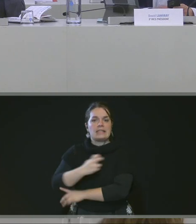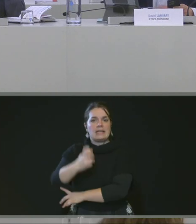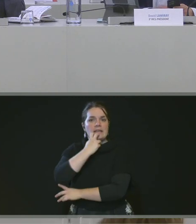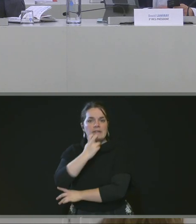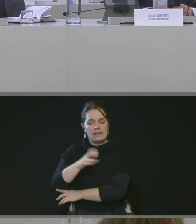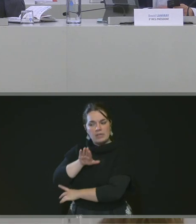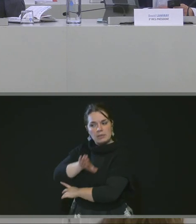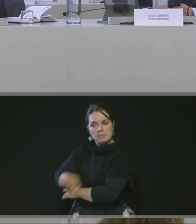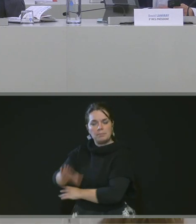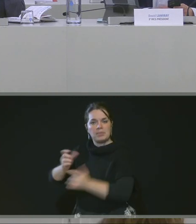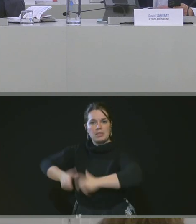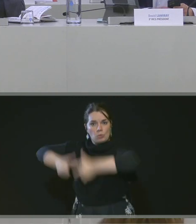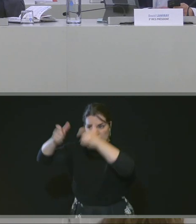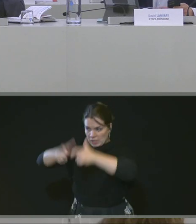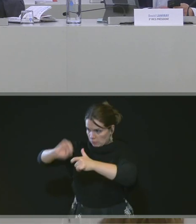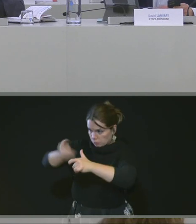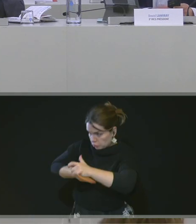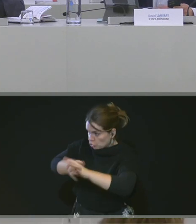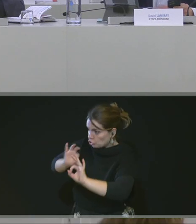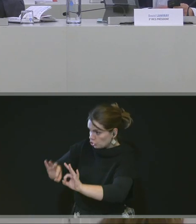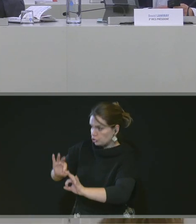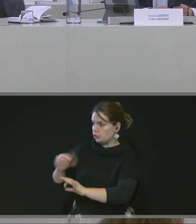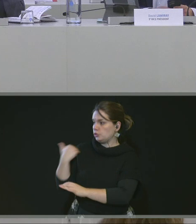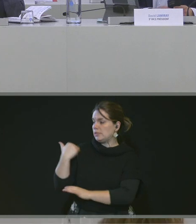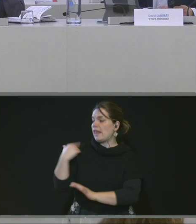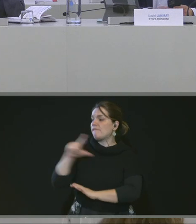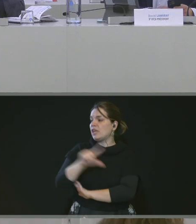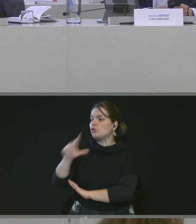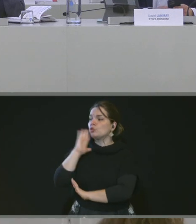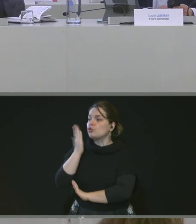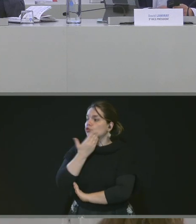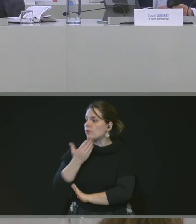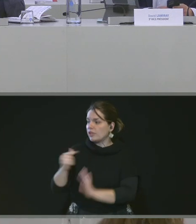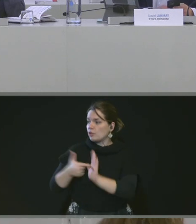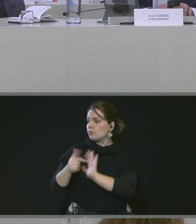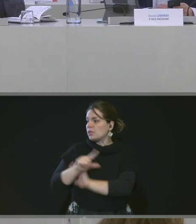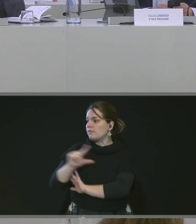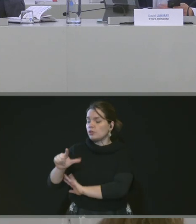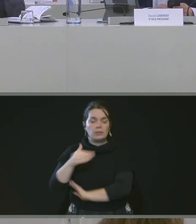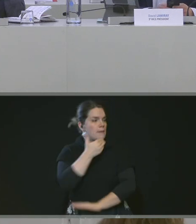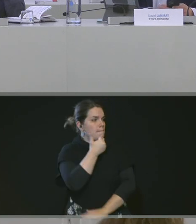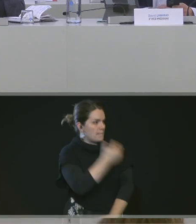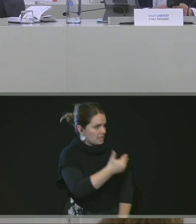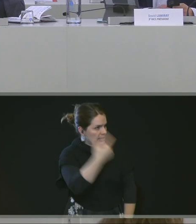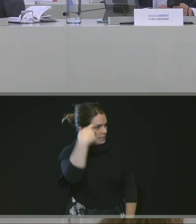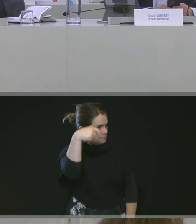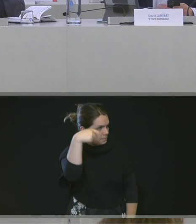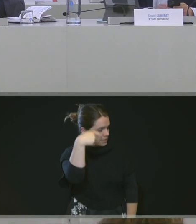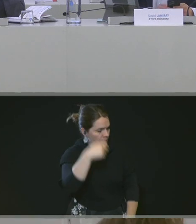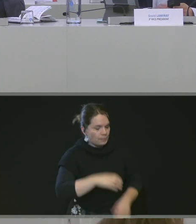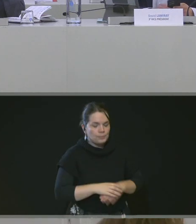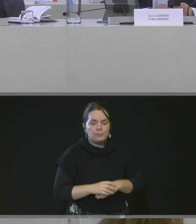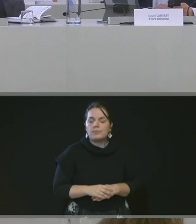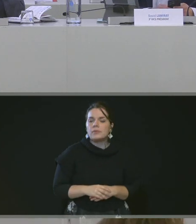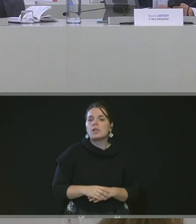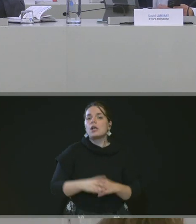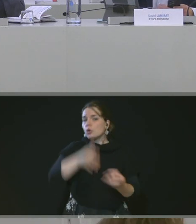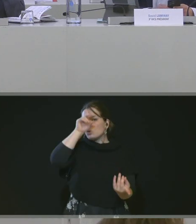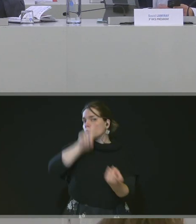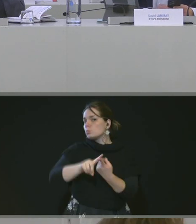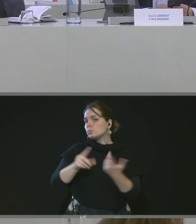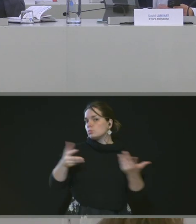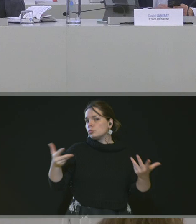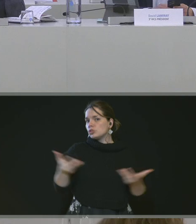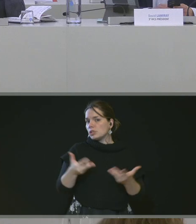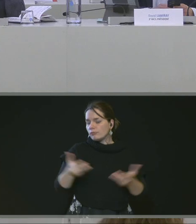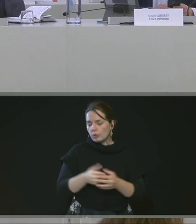octobre 2022. Merci, le Président. Il s'agit de mettre en visibilité les obligations